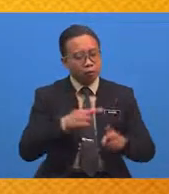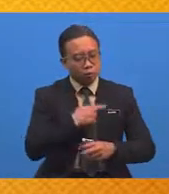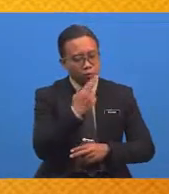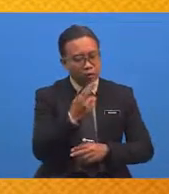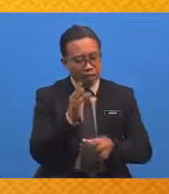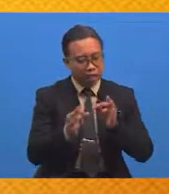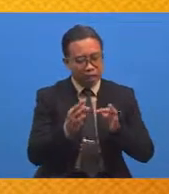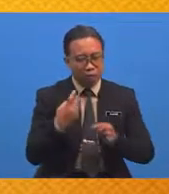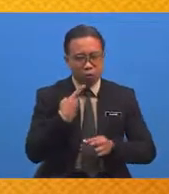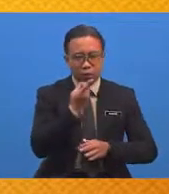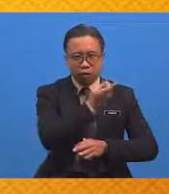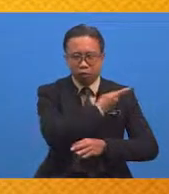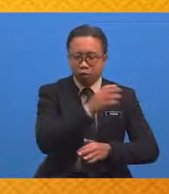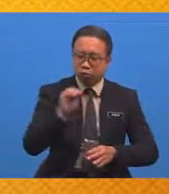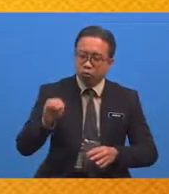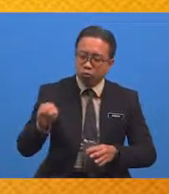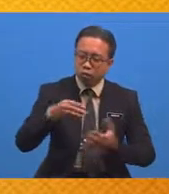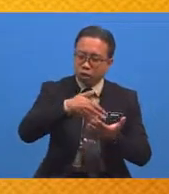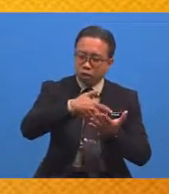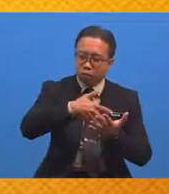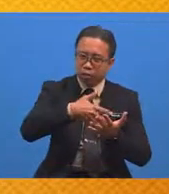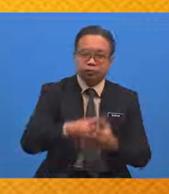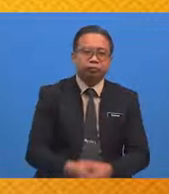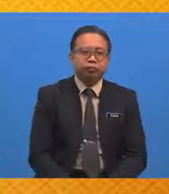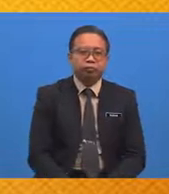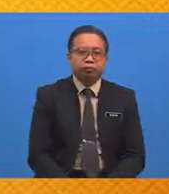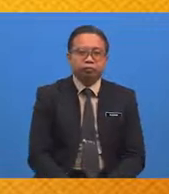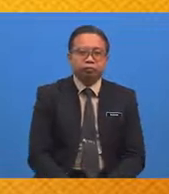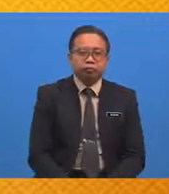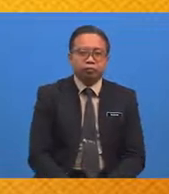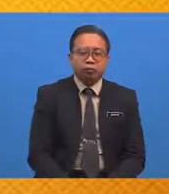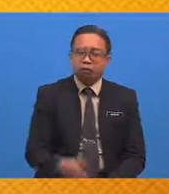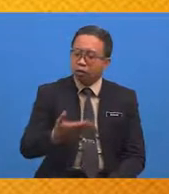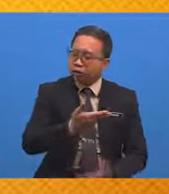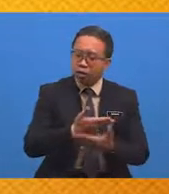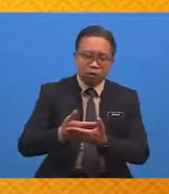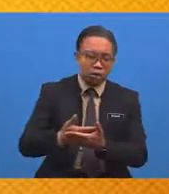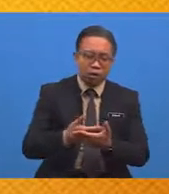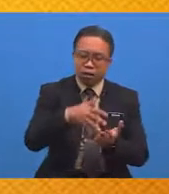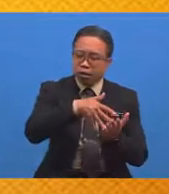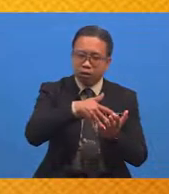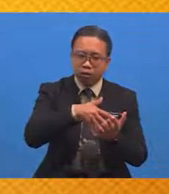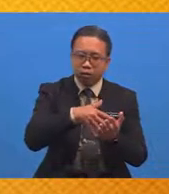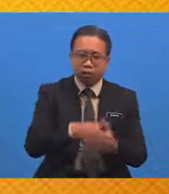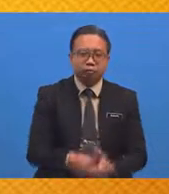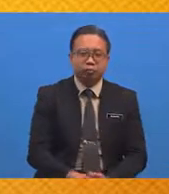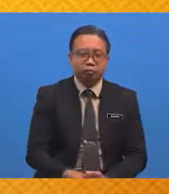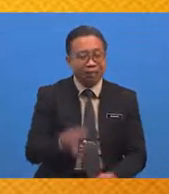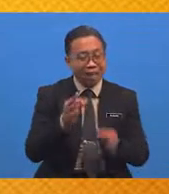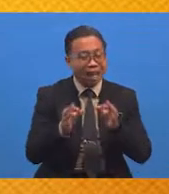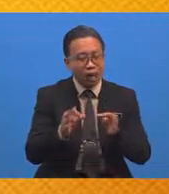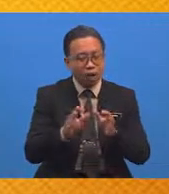Kita Menjadi Seorang Murid Yang Lemah Seorang Anak Yang Lemah Jika Ianya Berlaku